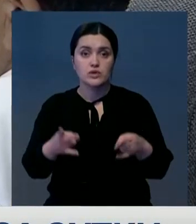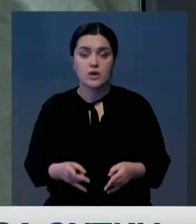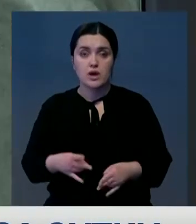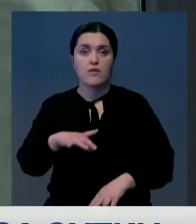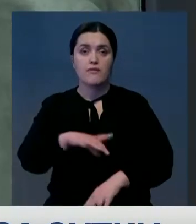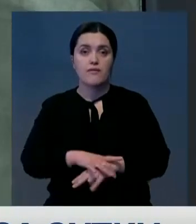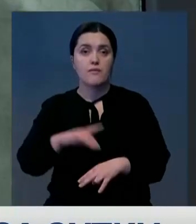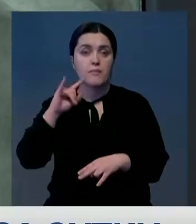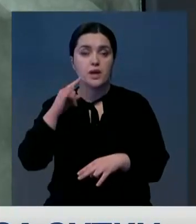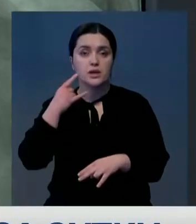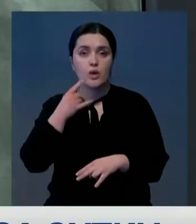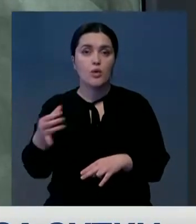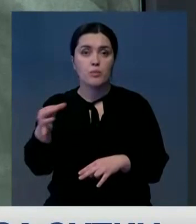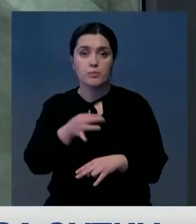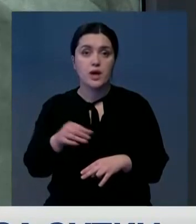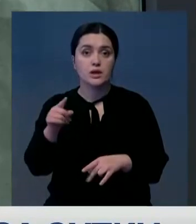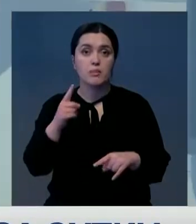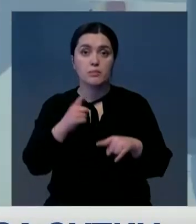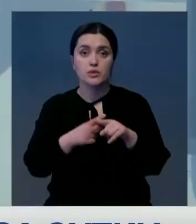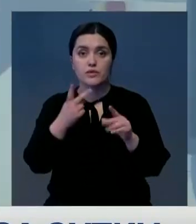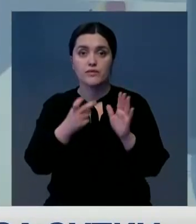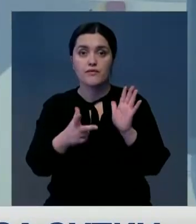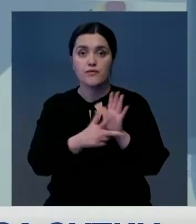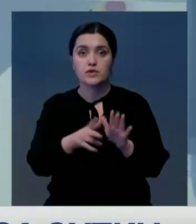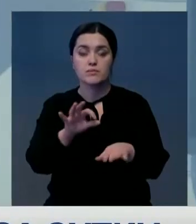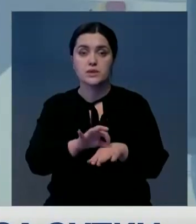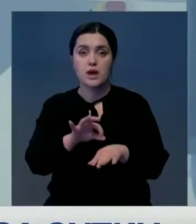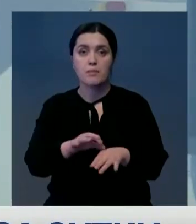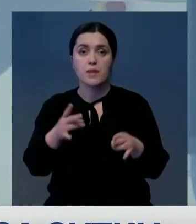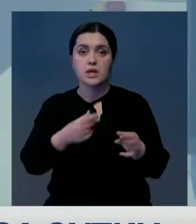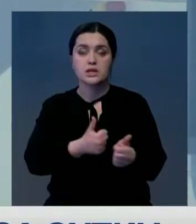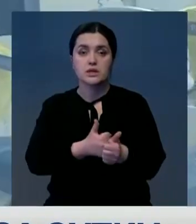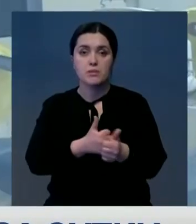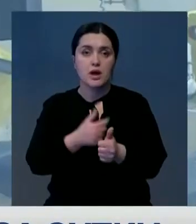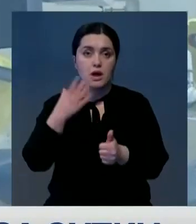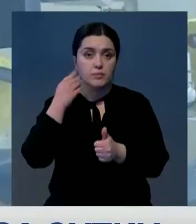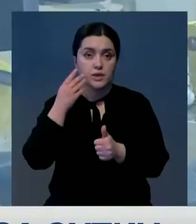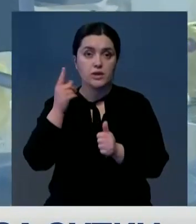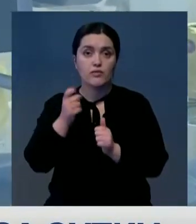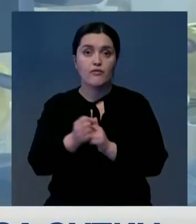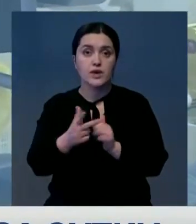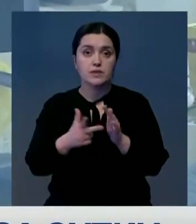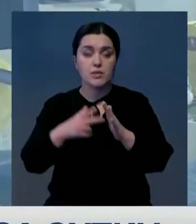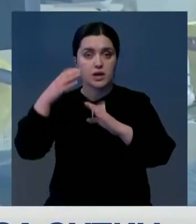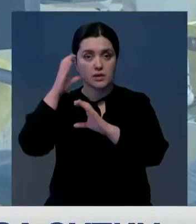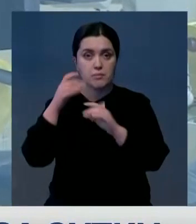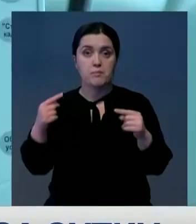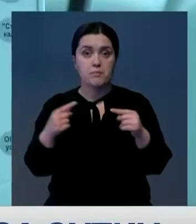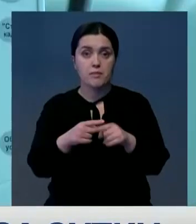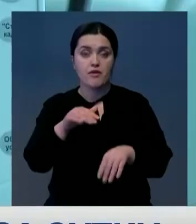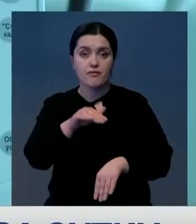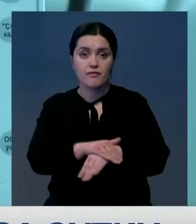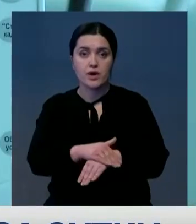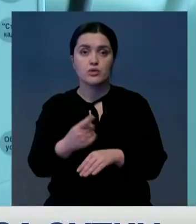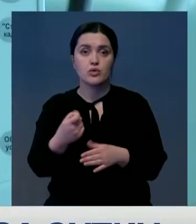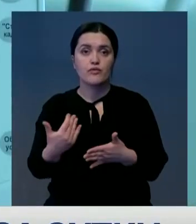случаев вновь в Павлодарской области. Там плюс 208 заболевших. Следом идет Алматы. 118 подтвержденных фактов и